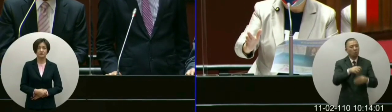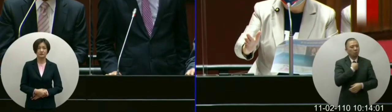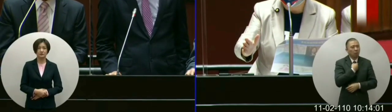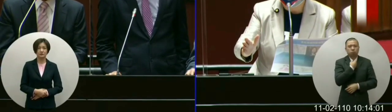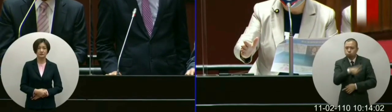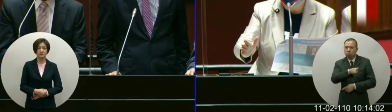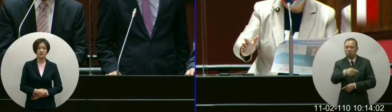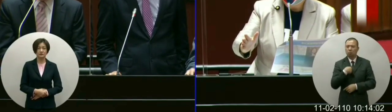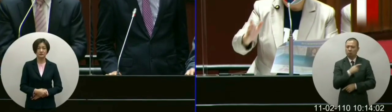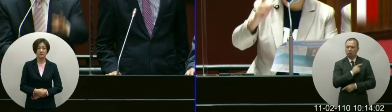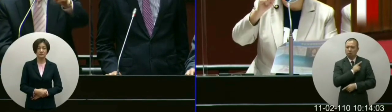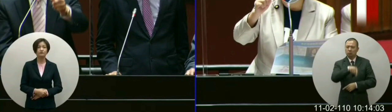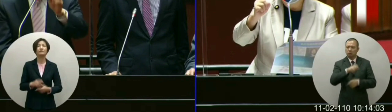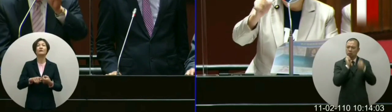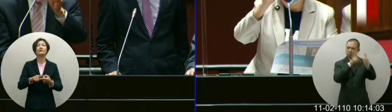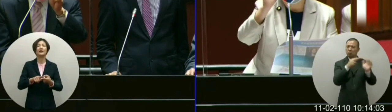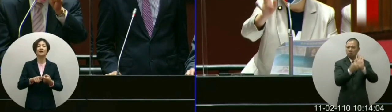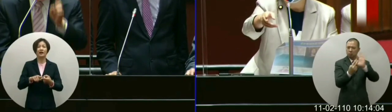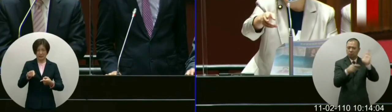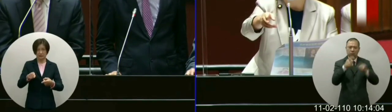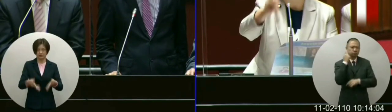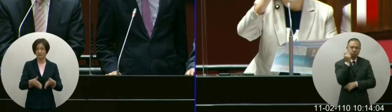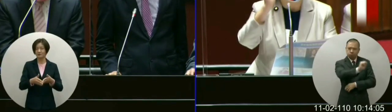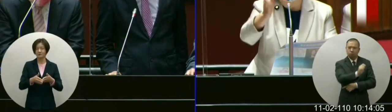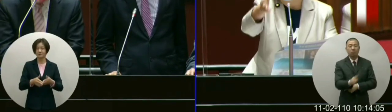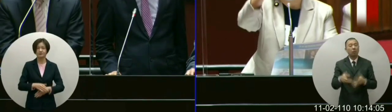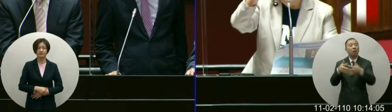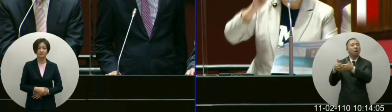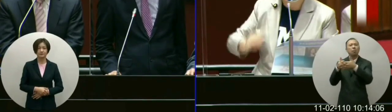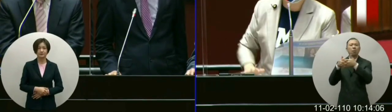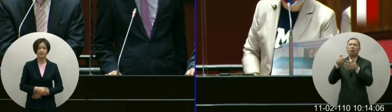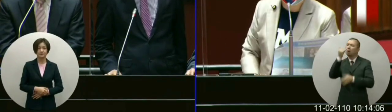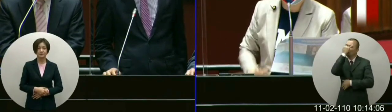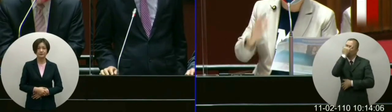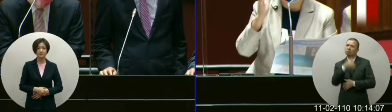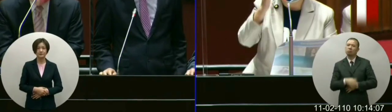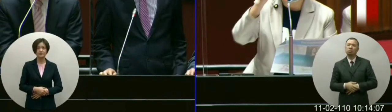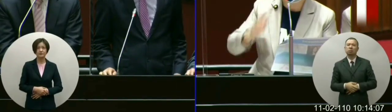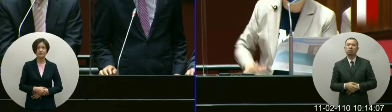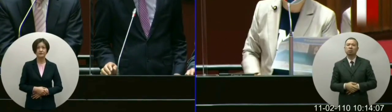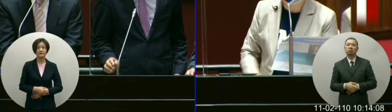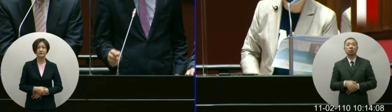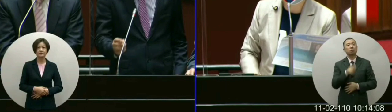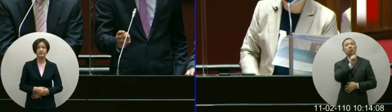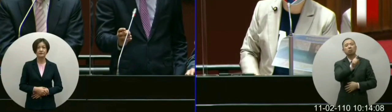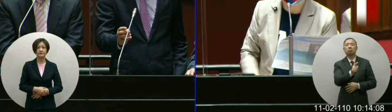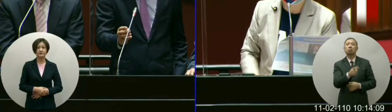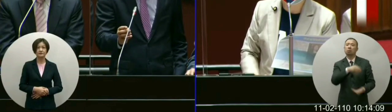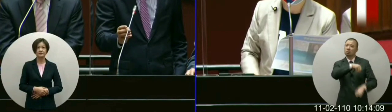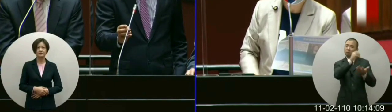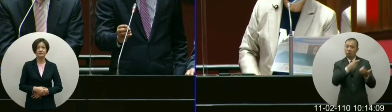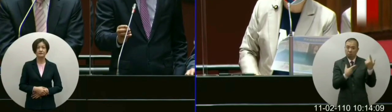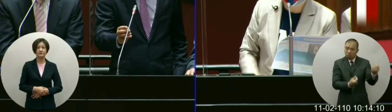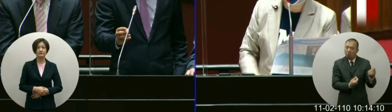一定要正确美猪请向院长你跟我有这个相同的论点这是非常